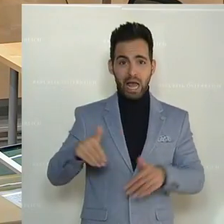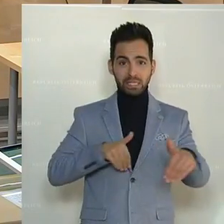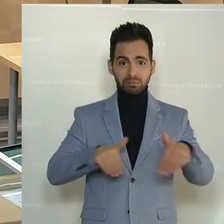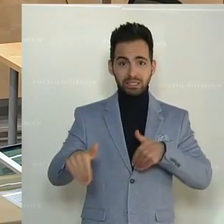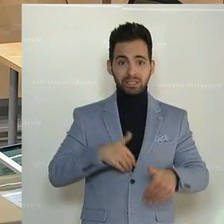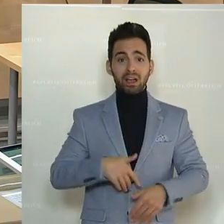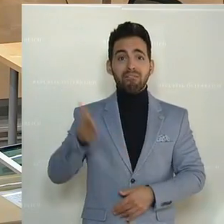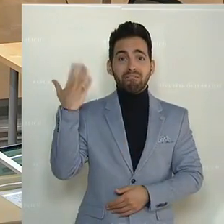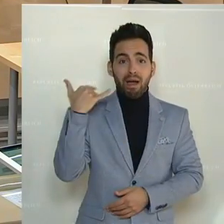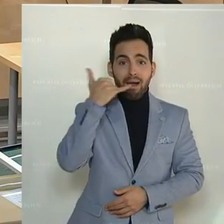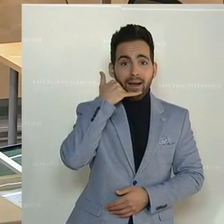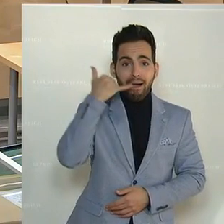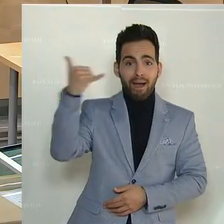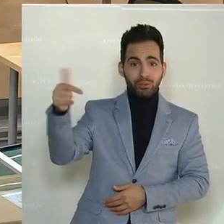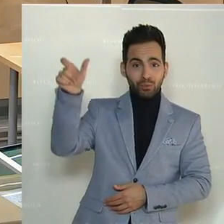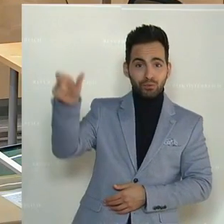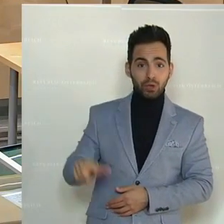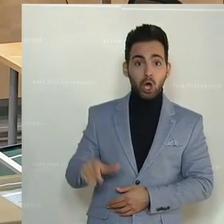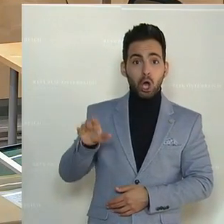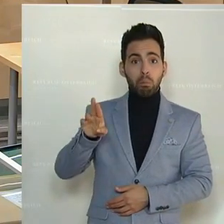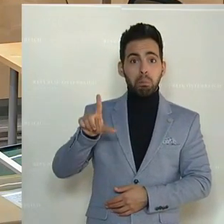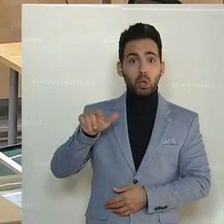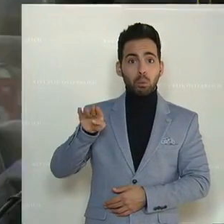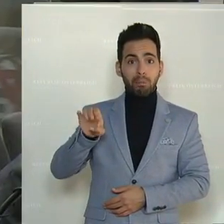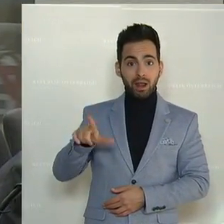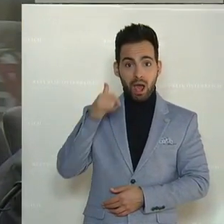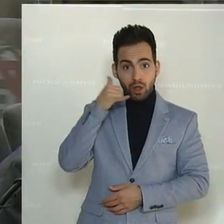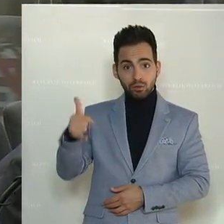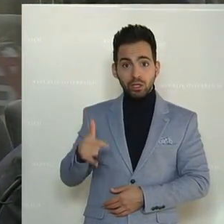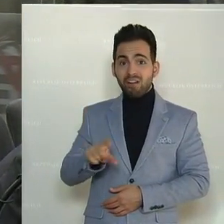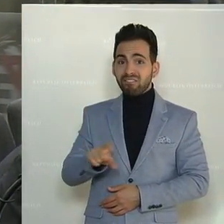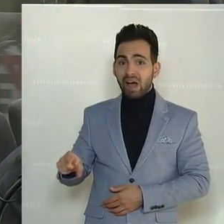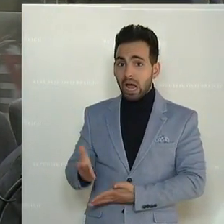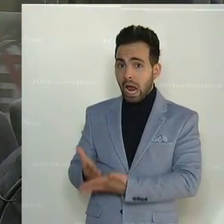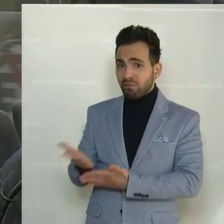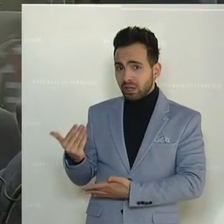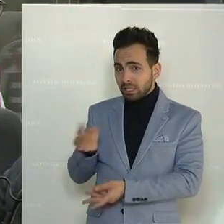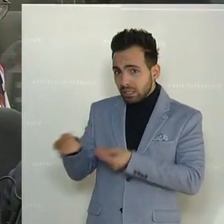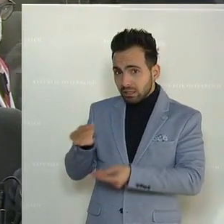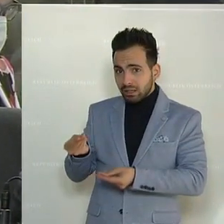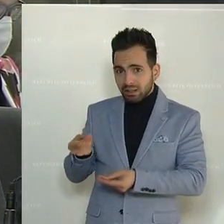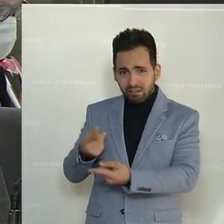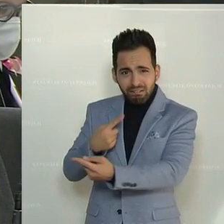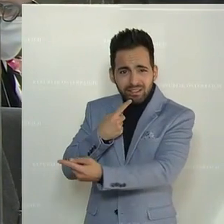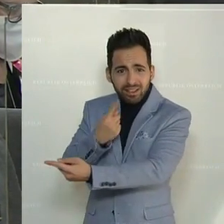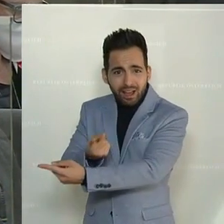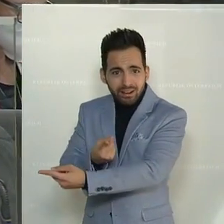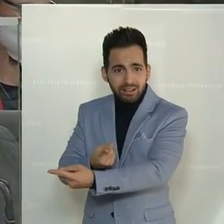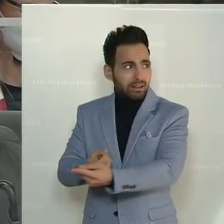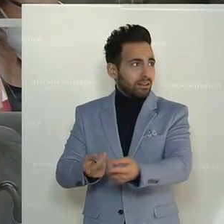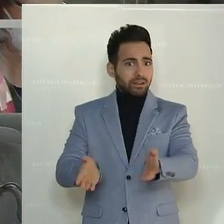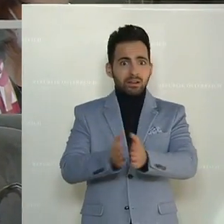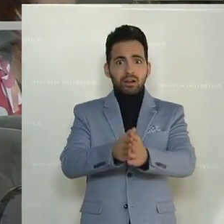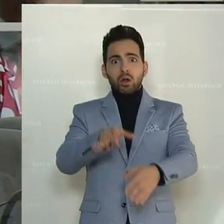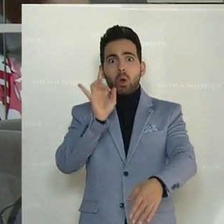ruft an, den Gernot Blümel, um eine fachliche Hilfe. Zum